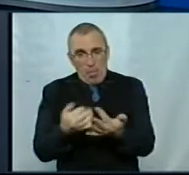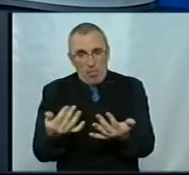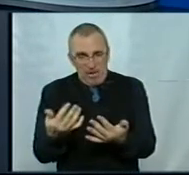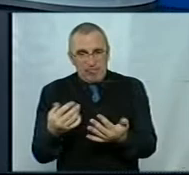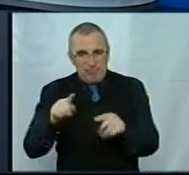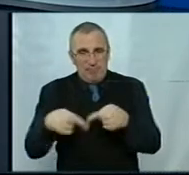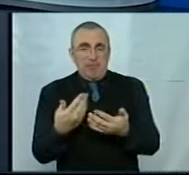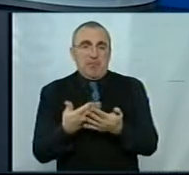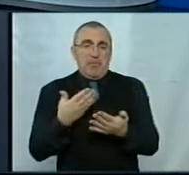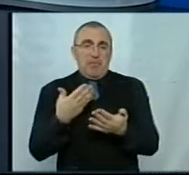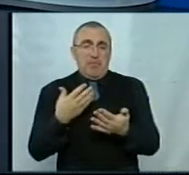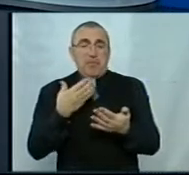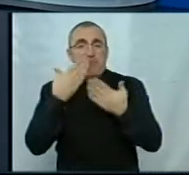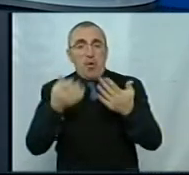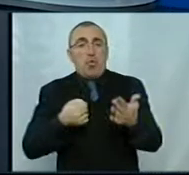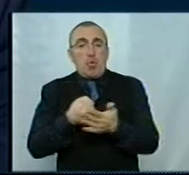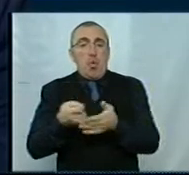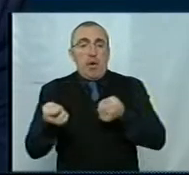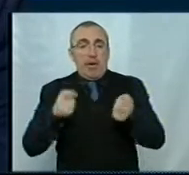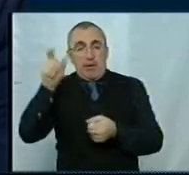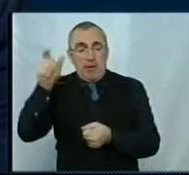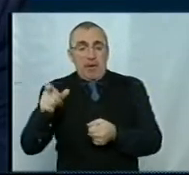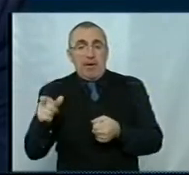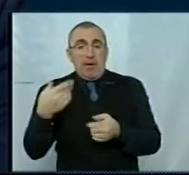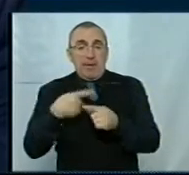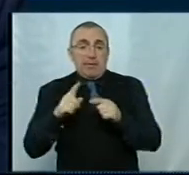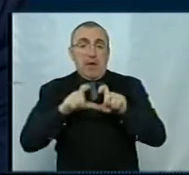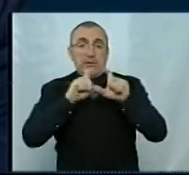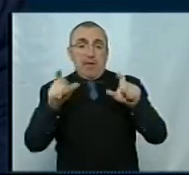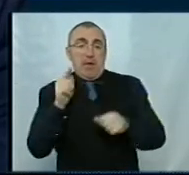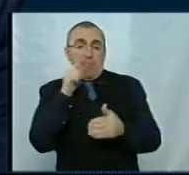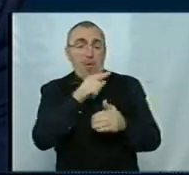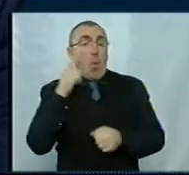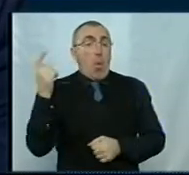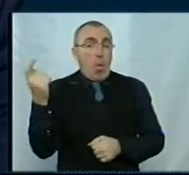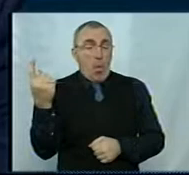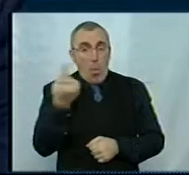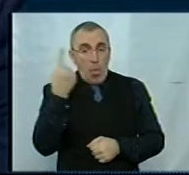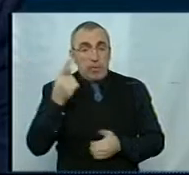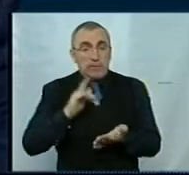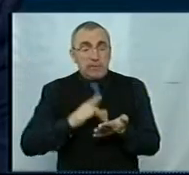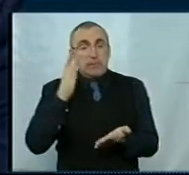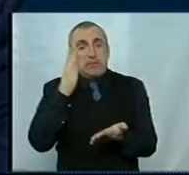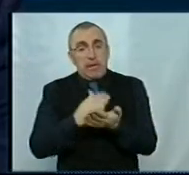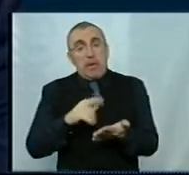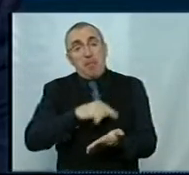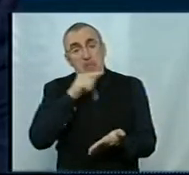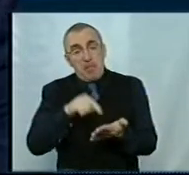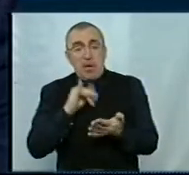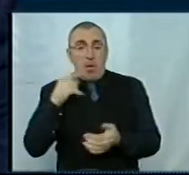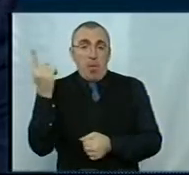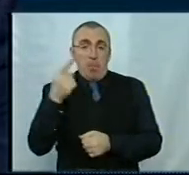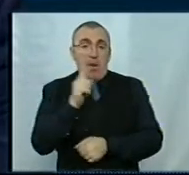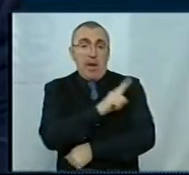він звертається до керівника, відповідно його скеровують цей заклад, але в обласному центрі знаходяться як міські, так і обласні